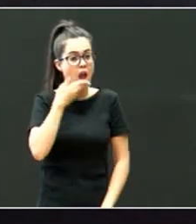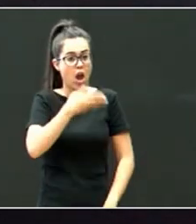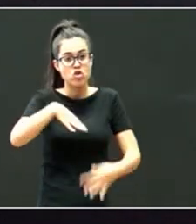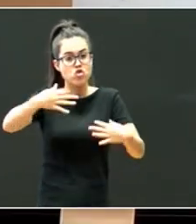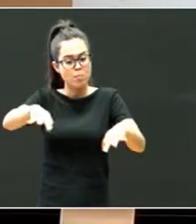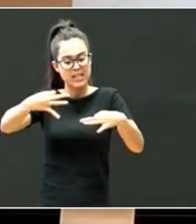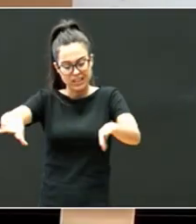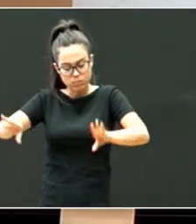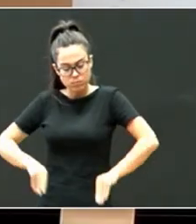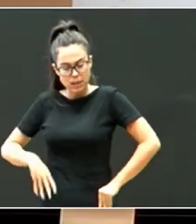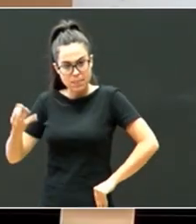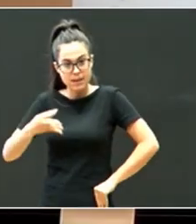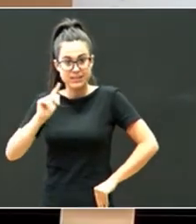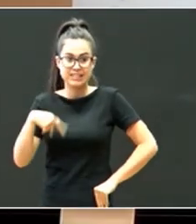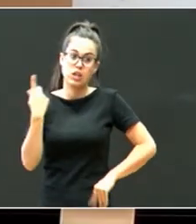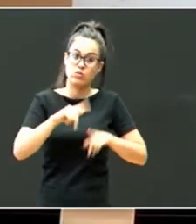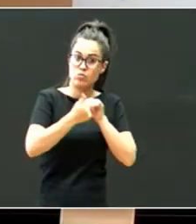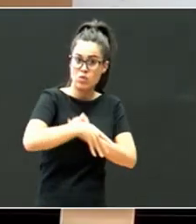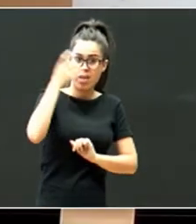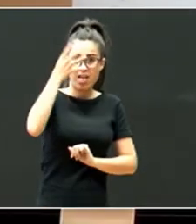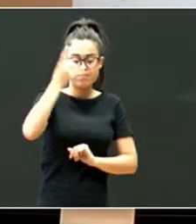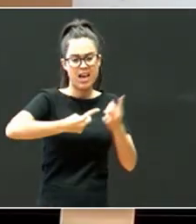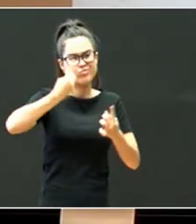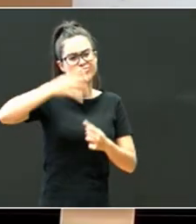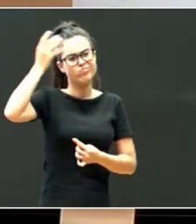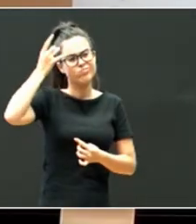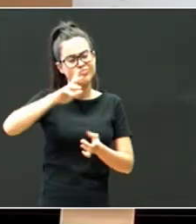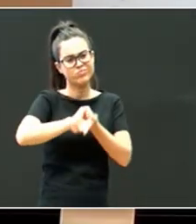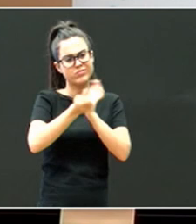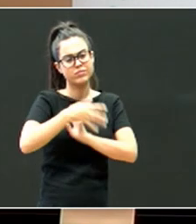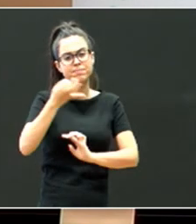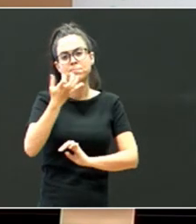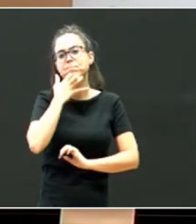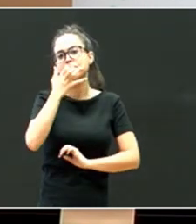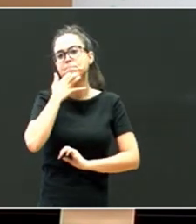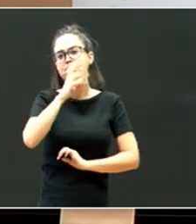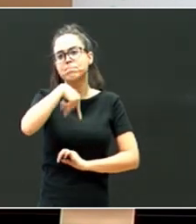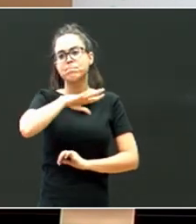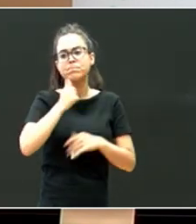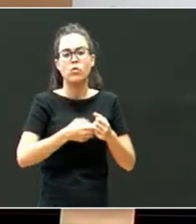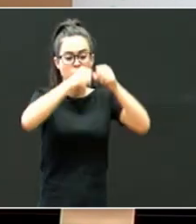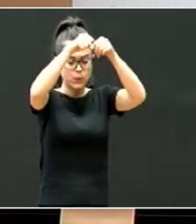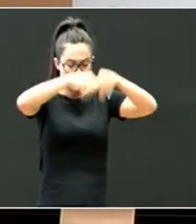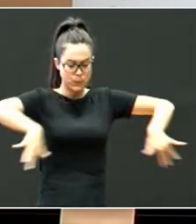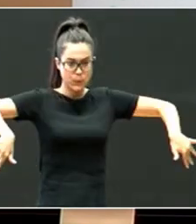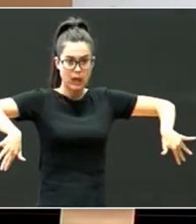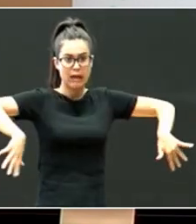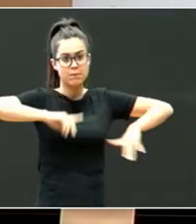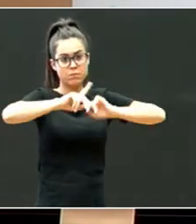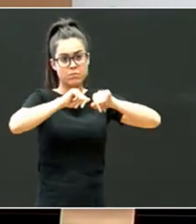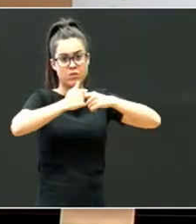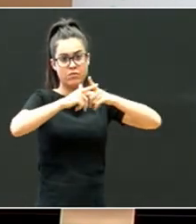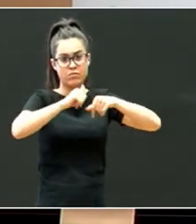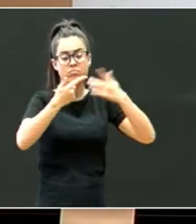onartu, eta gero jarduerak, jarduera batzuk aldatu behar ditu, demagun, egin beharrien, zuhaiz, jenalogikoa, ikasleauek,